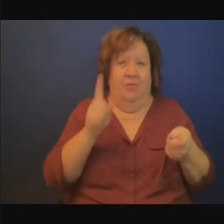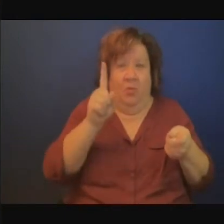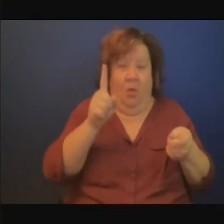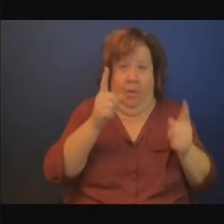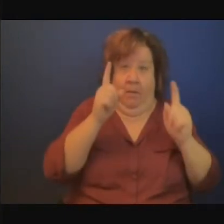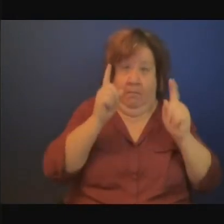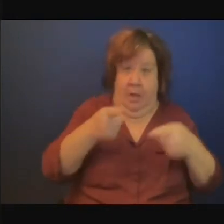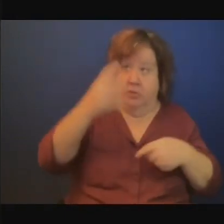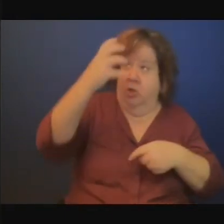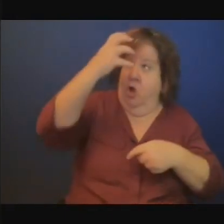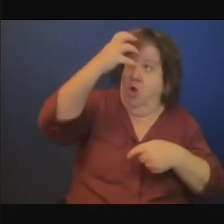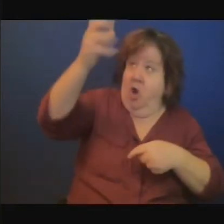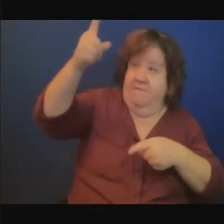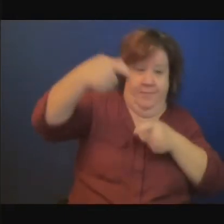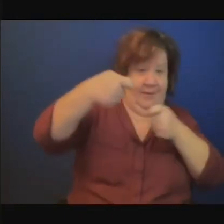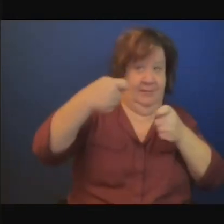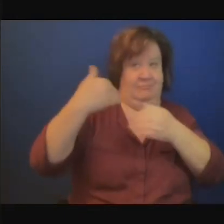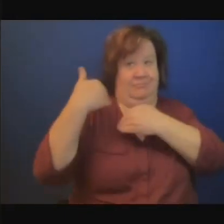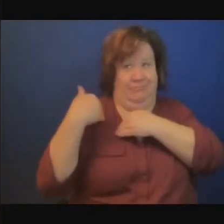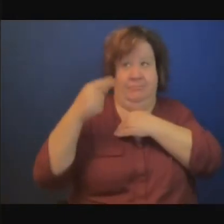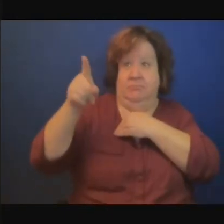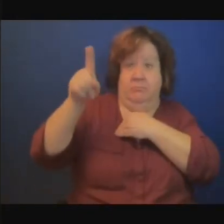les propositions aux investisseurs.